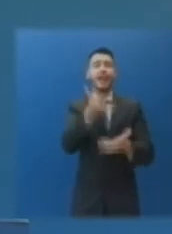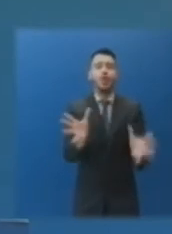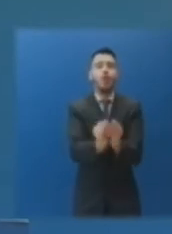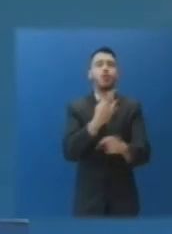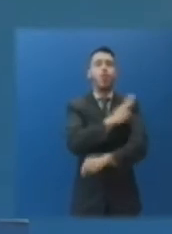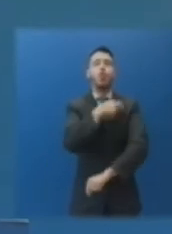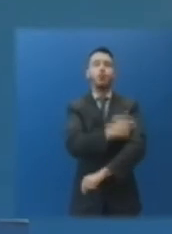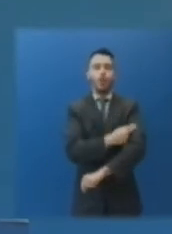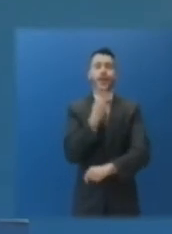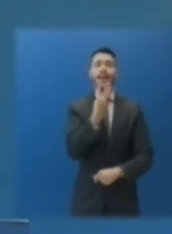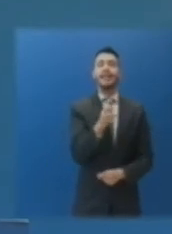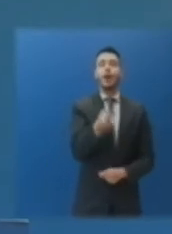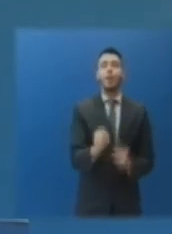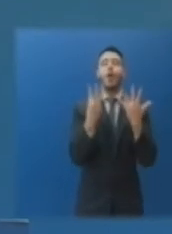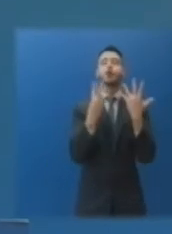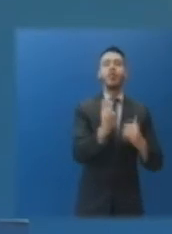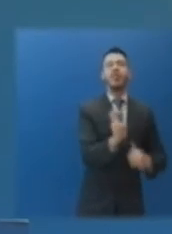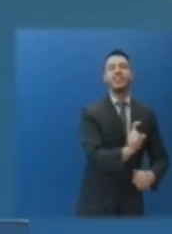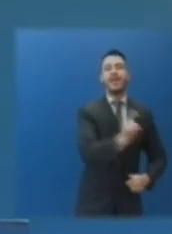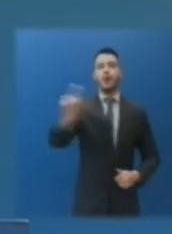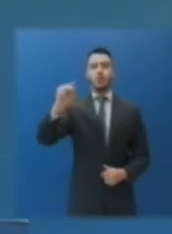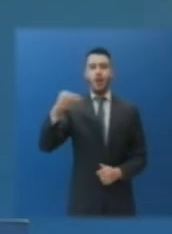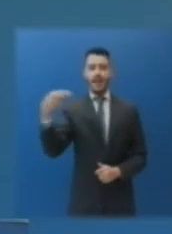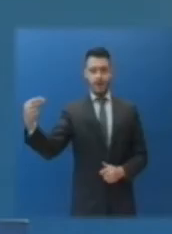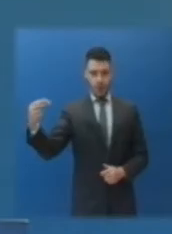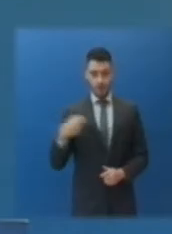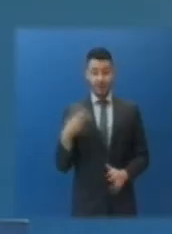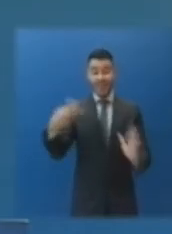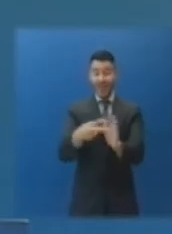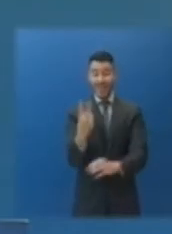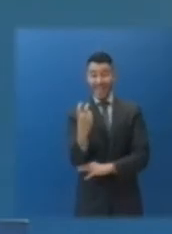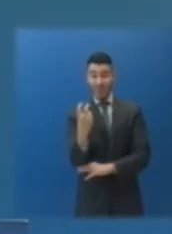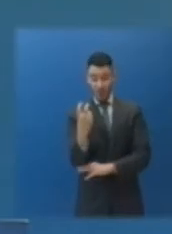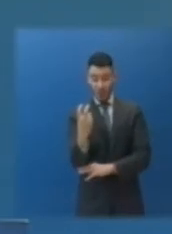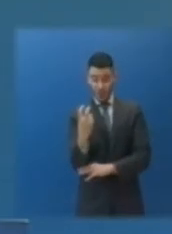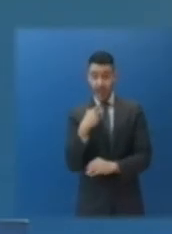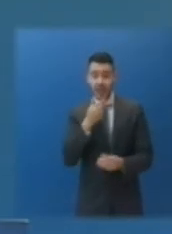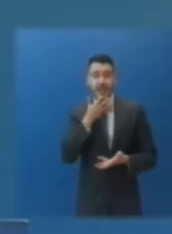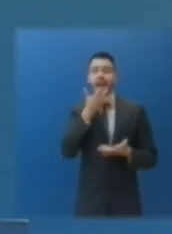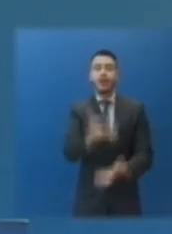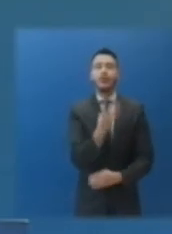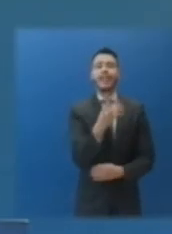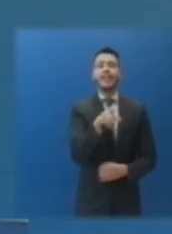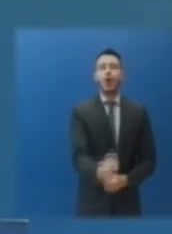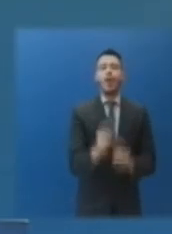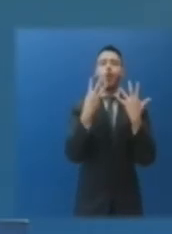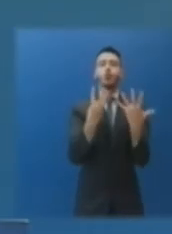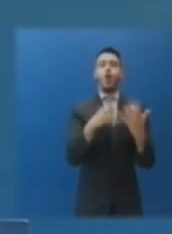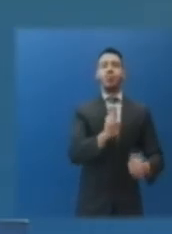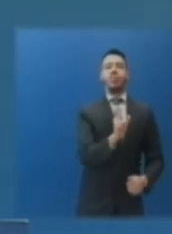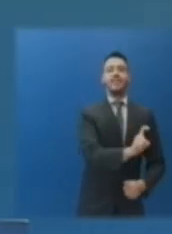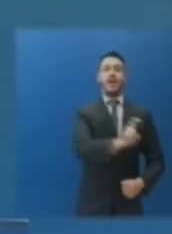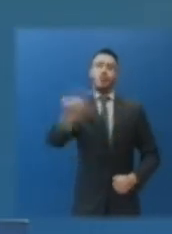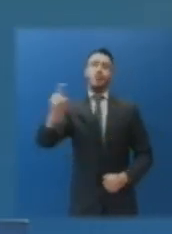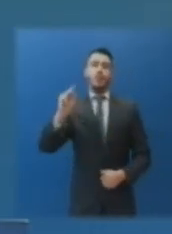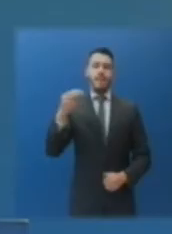περίπου 3,8 δισεκατομμύρια ευρώ και το 2020 έχουν δαπανηθεί 4,8 δισεκατομμύρια ευρώ,